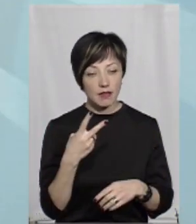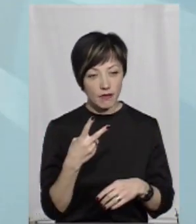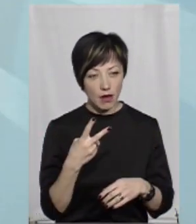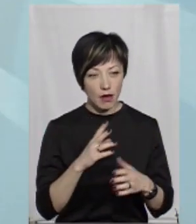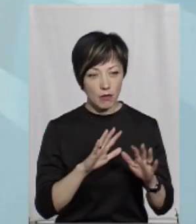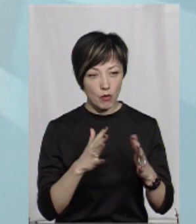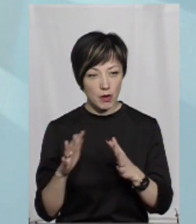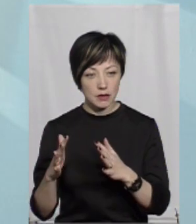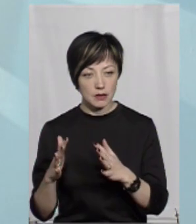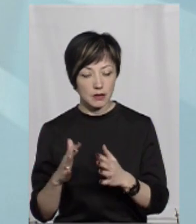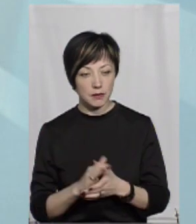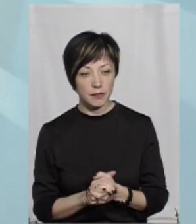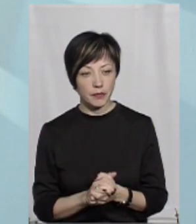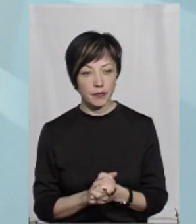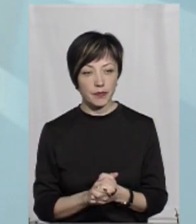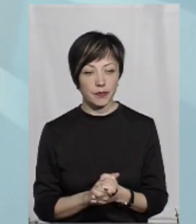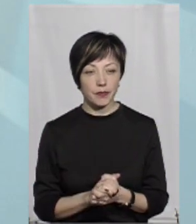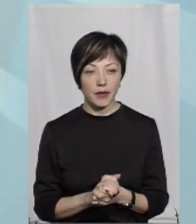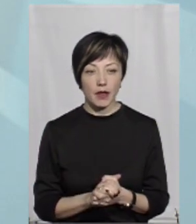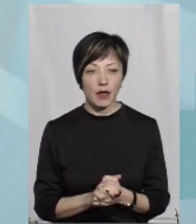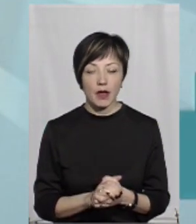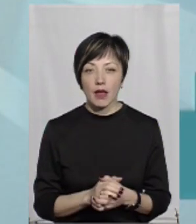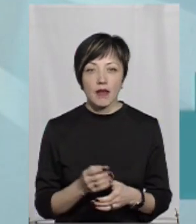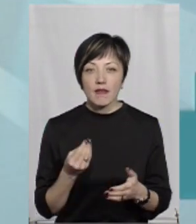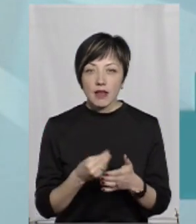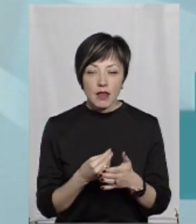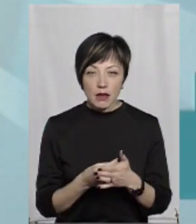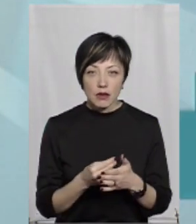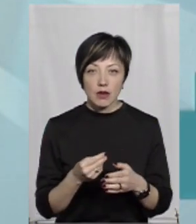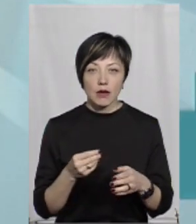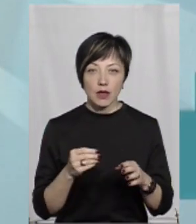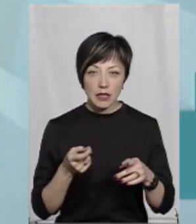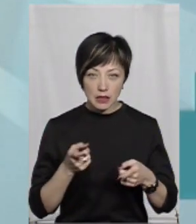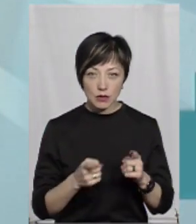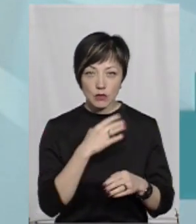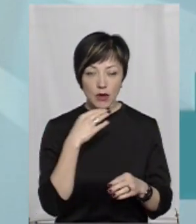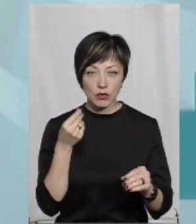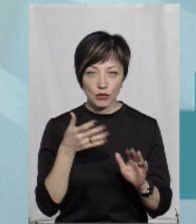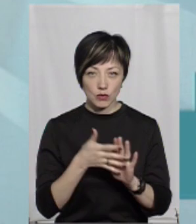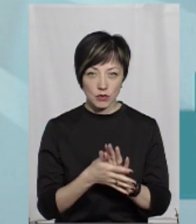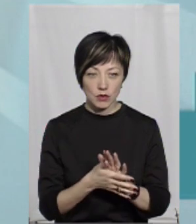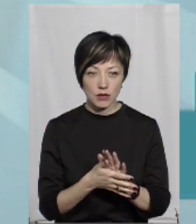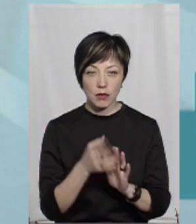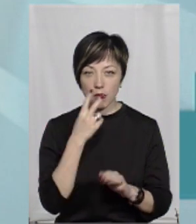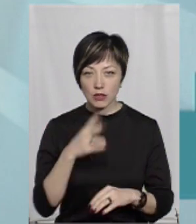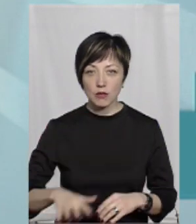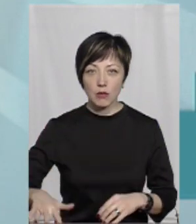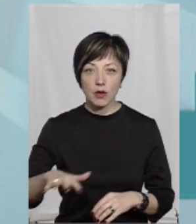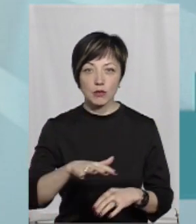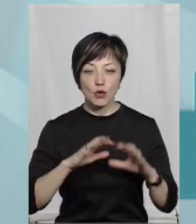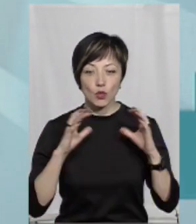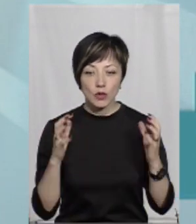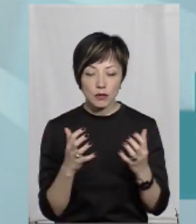моменти. Навіть не фінансовий момент. Дійсно, дуже багато коштів затримано. Ви бачите, яке приміщення